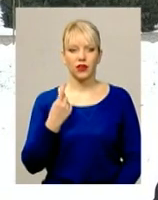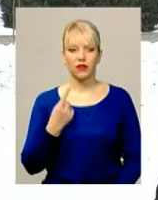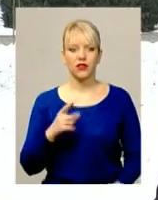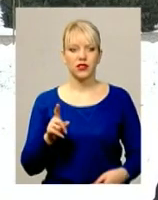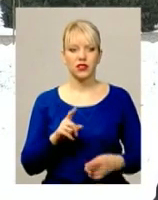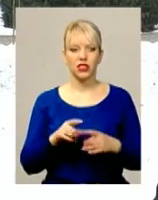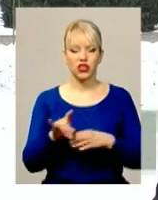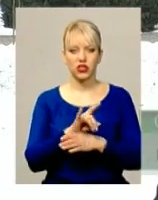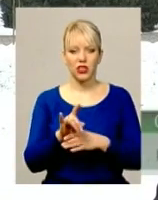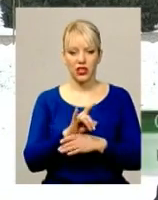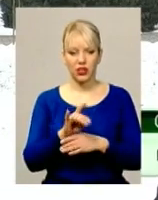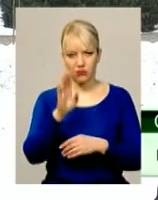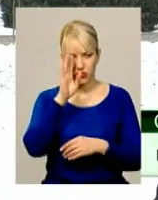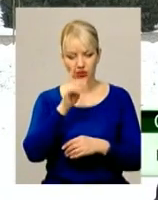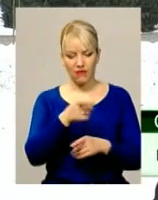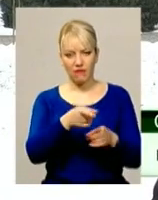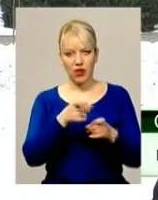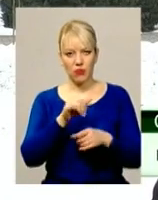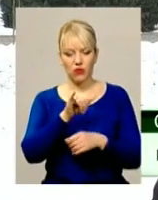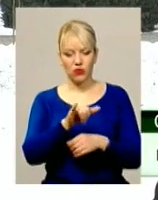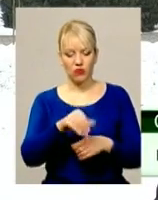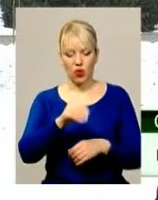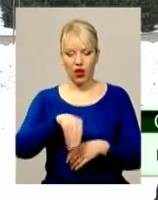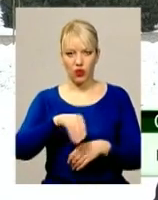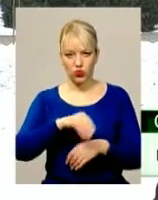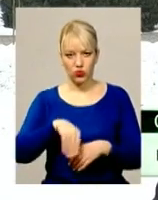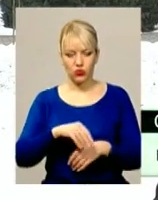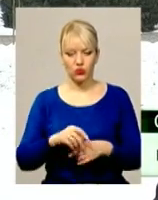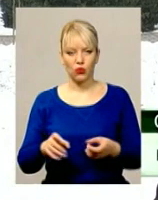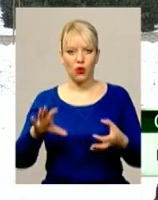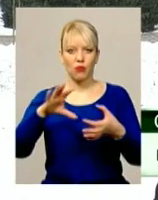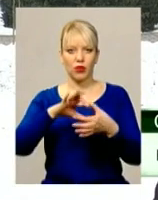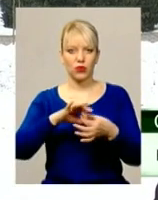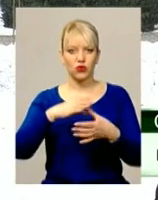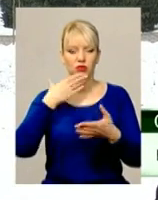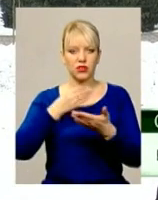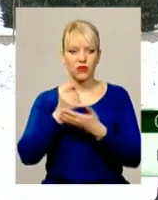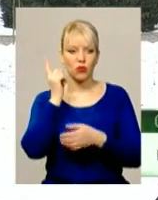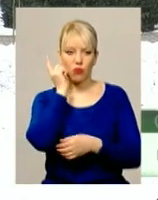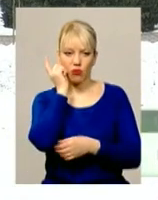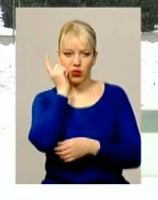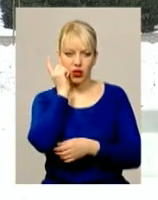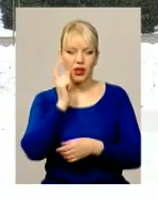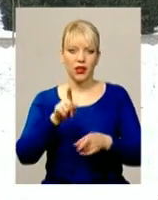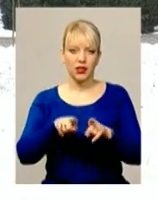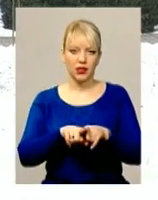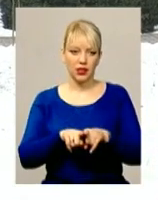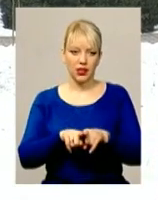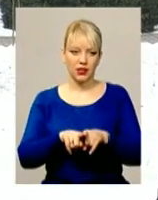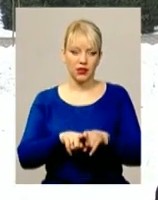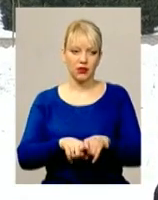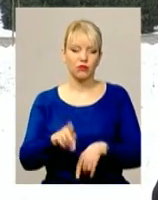шахрайським методом виманив цю карточку, підключив її собі до мобільного телефону і таким чином